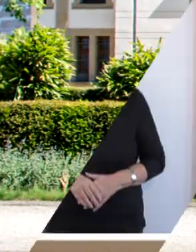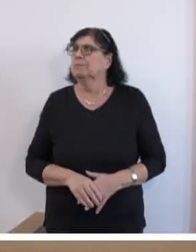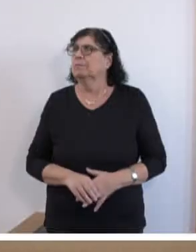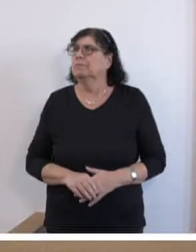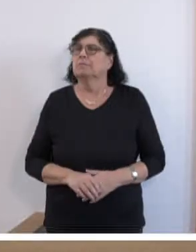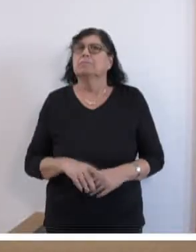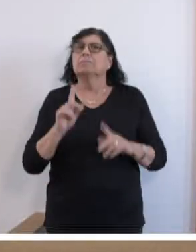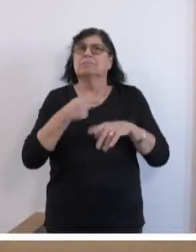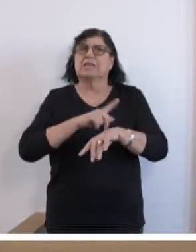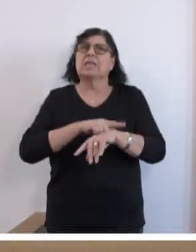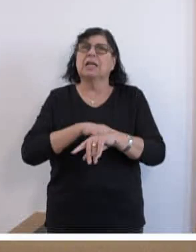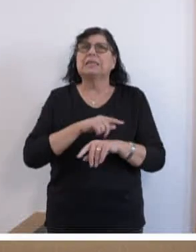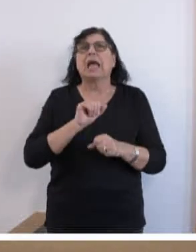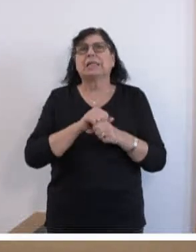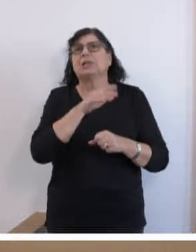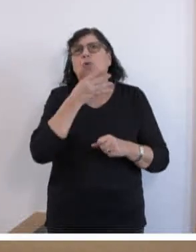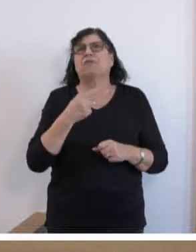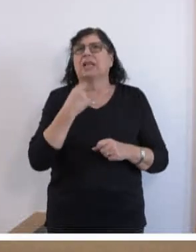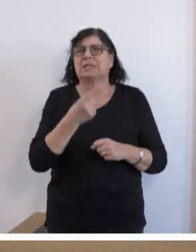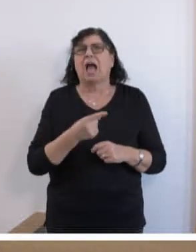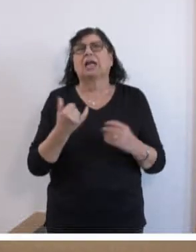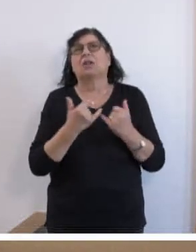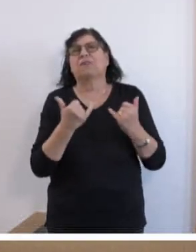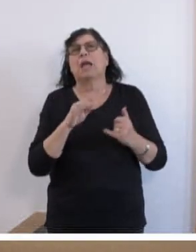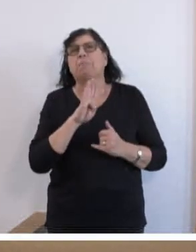In der Zeit kann ich genauso viel sagen wie der Herr Barge in fünf Minuten.